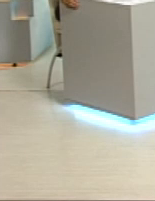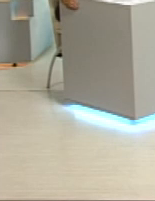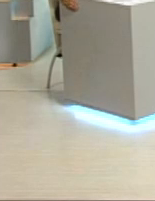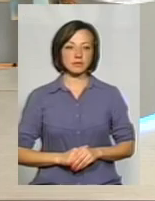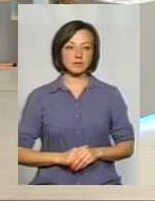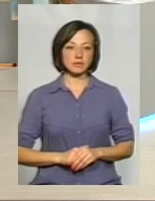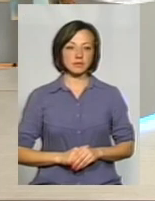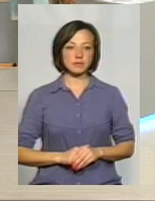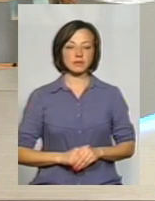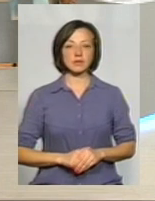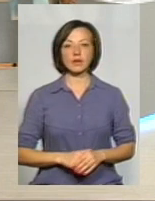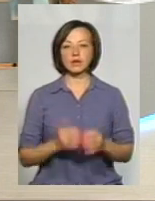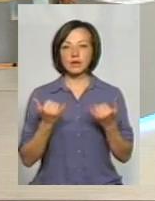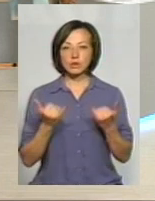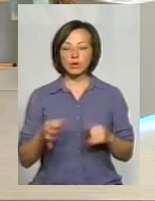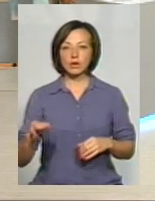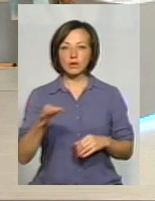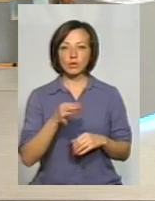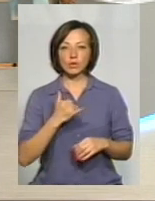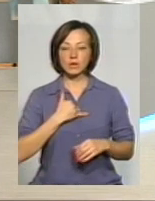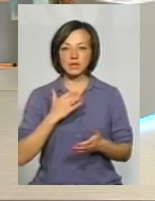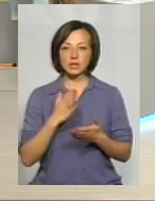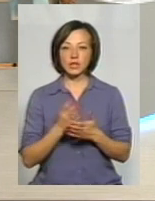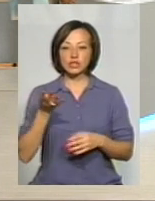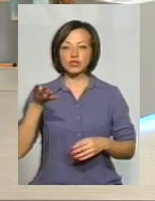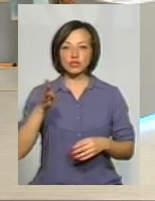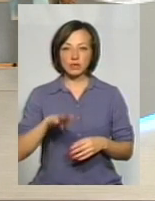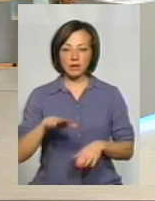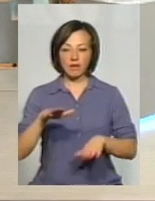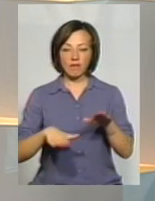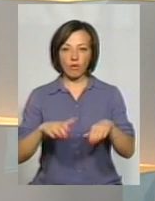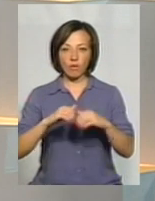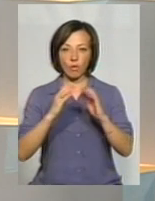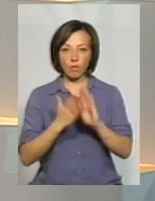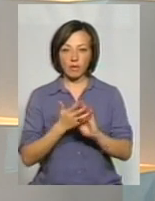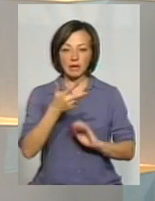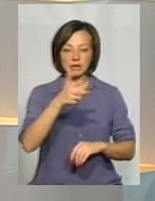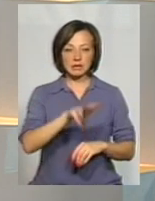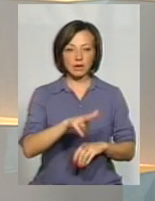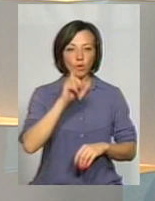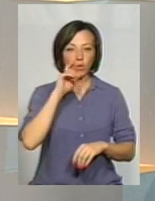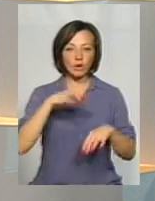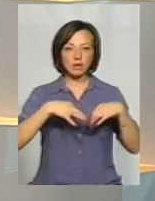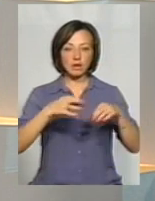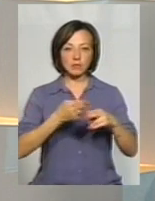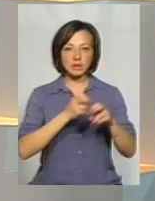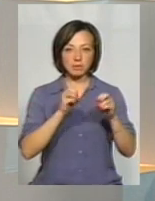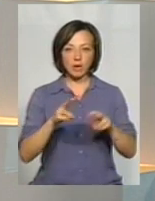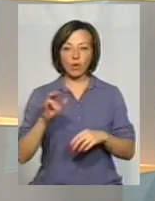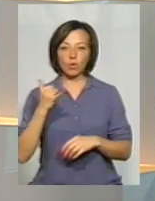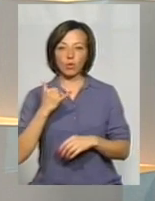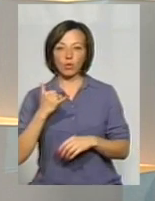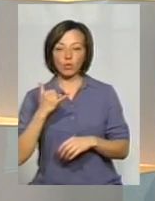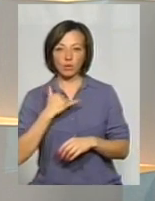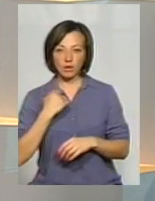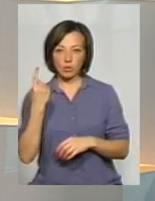Сьогодні в області у нас є чотири габаритно-вагових комплекси, три на балансі «Укртрансбезпеки» і один на балансі